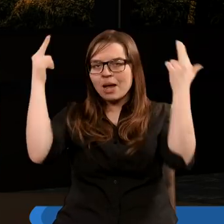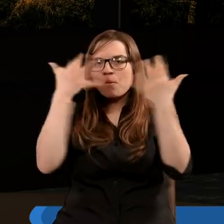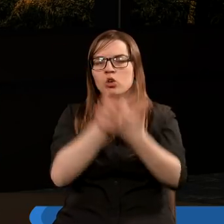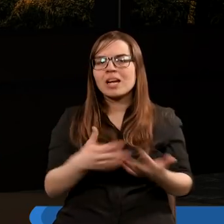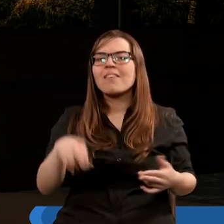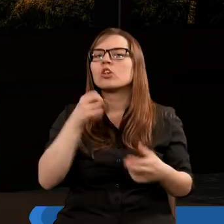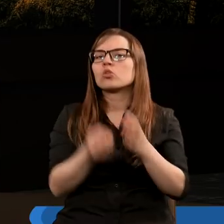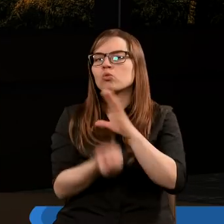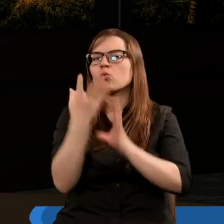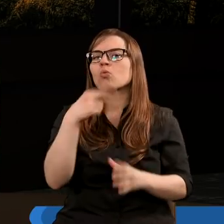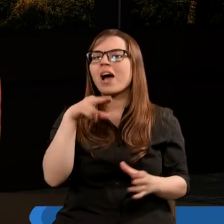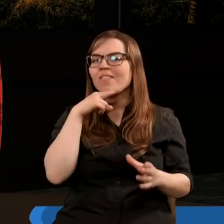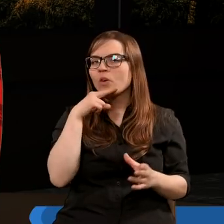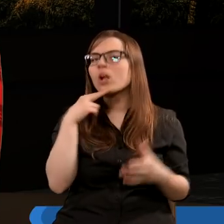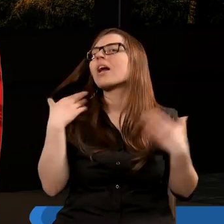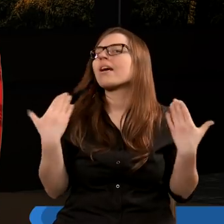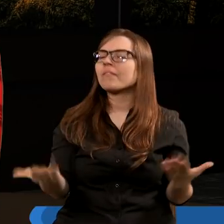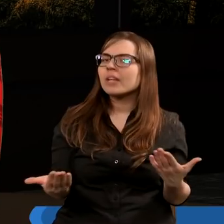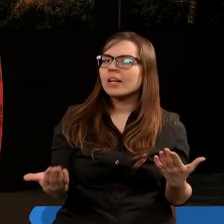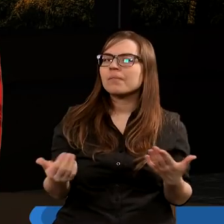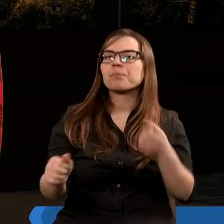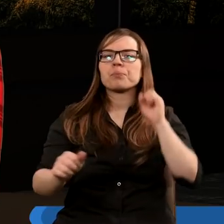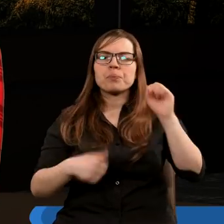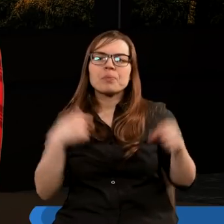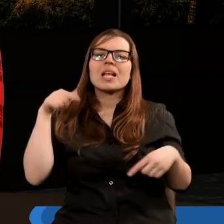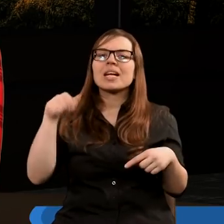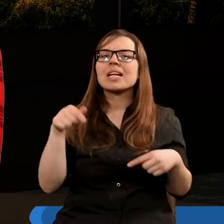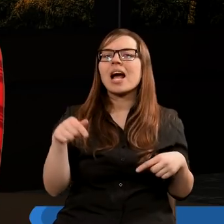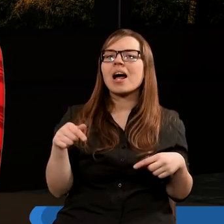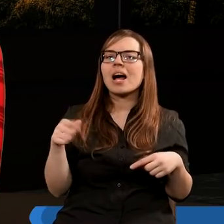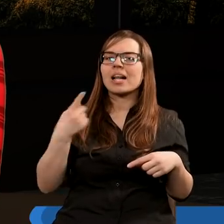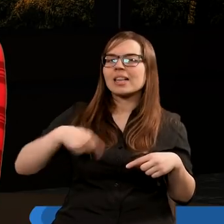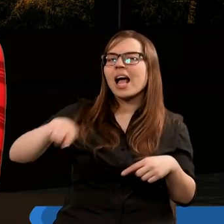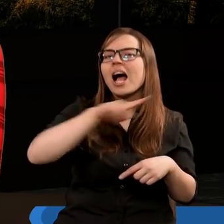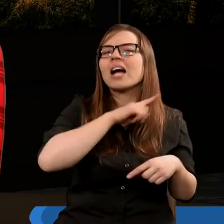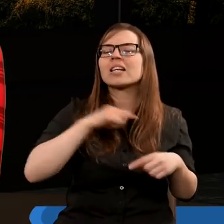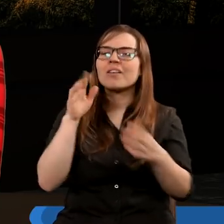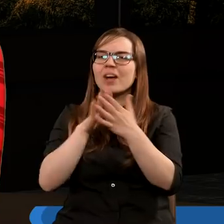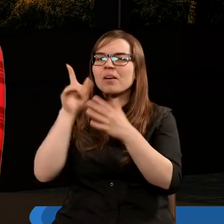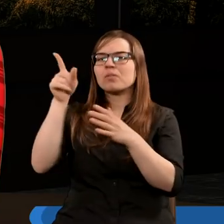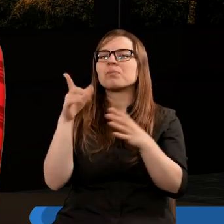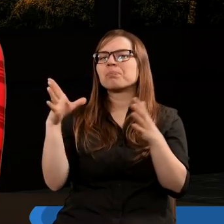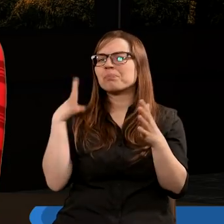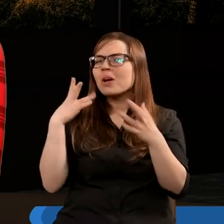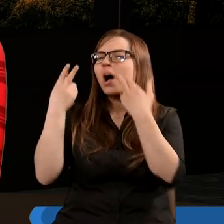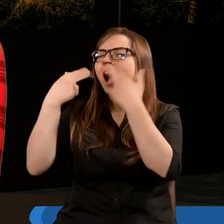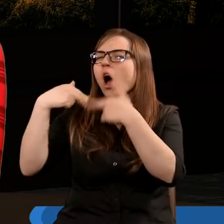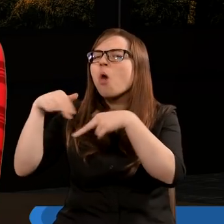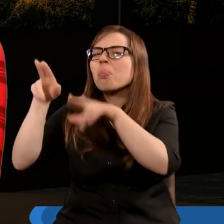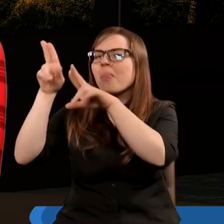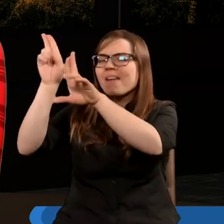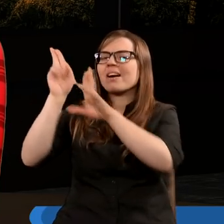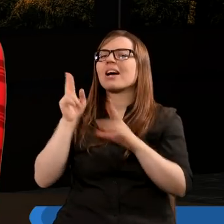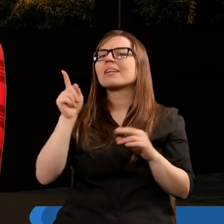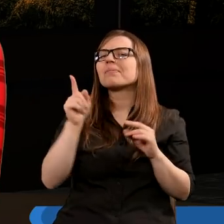ziemię, morze i źródła wód. A więc, żeby ta nasza chwała oddawana Bogu była oddawana z